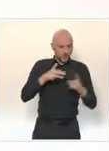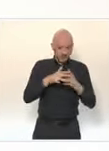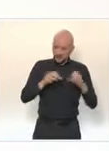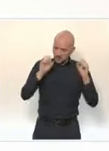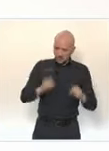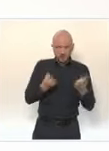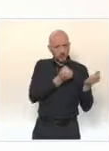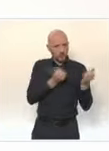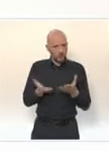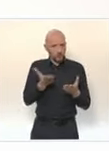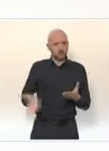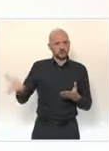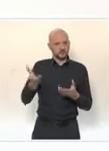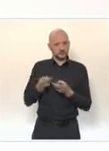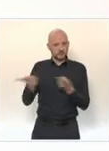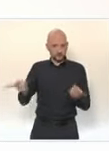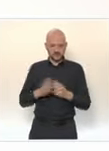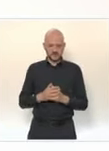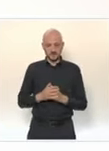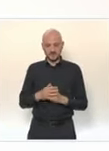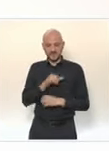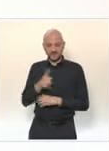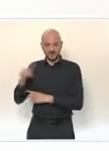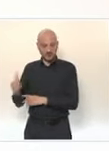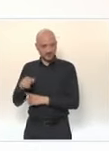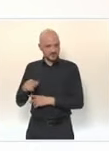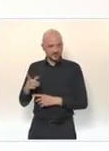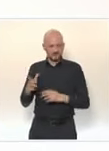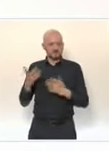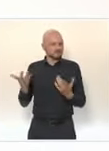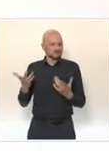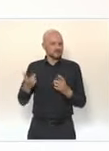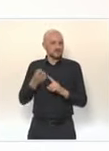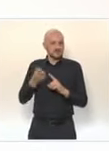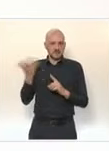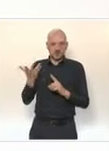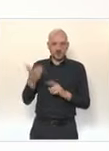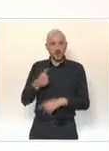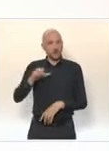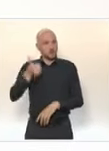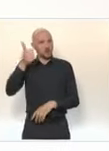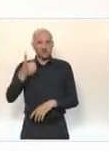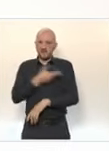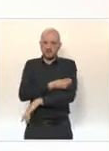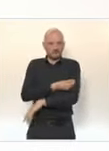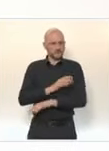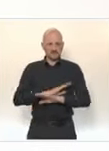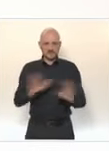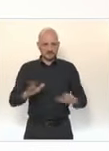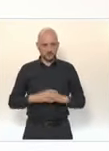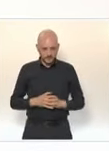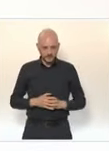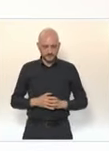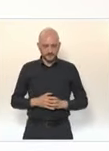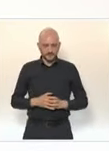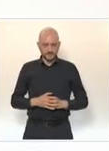aux autres, ne nécessite qu'une seule injection pour que vous soyez protégés, pas de rappel vaccinal, pas de seconde injection donc. Allez-vous